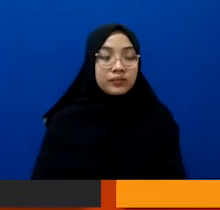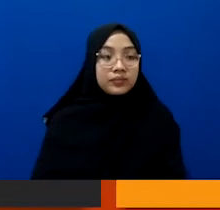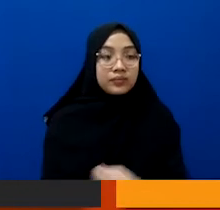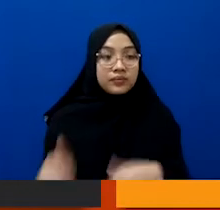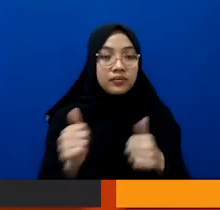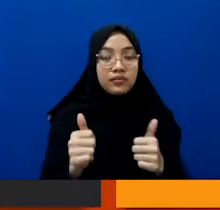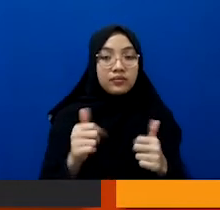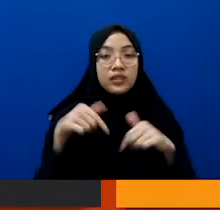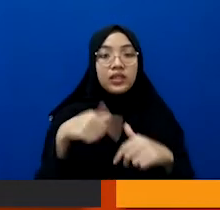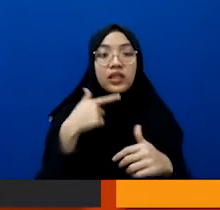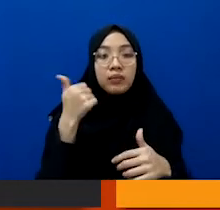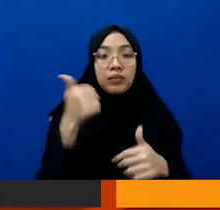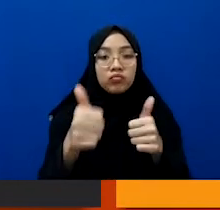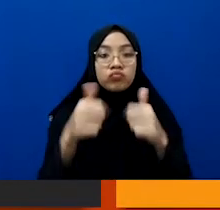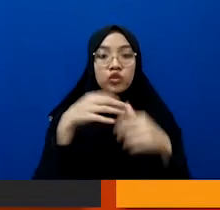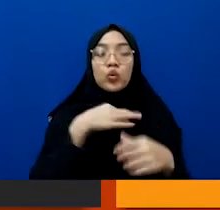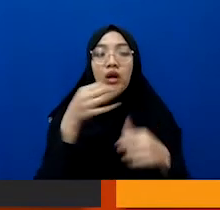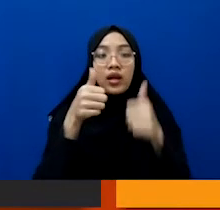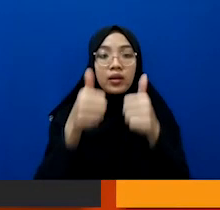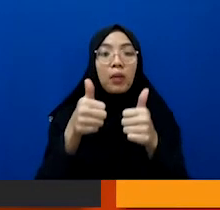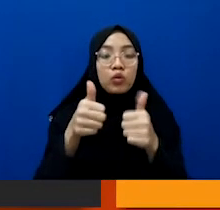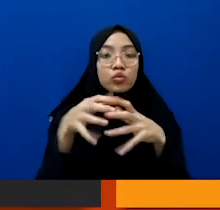Malah lebih besar, Mbak. Bagus suaranya.